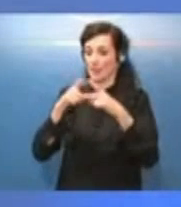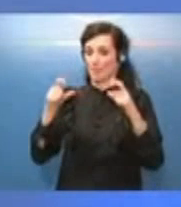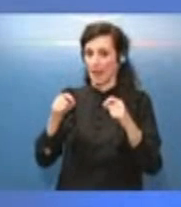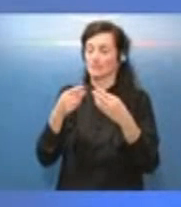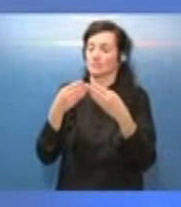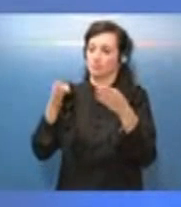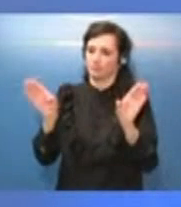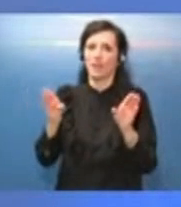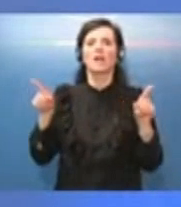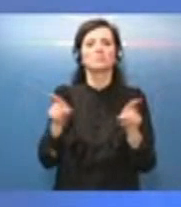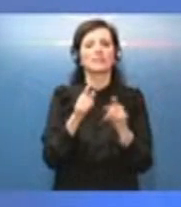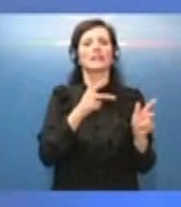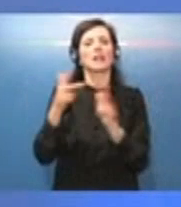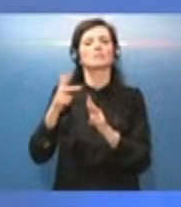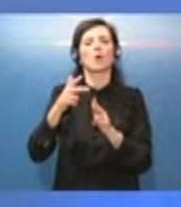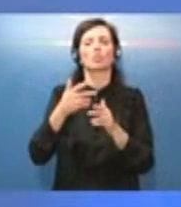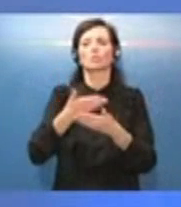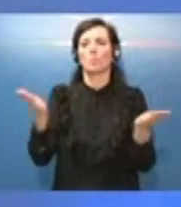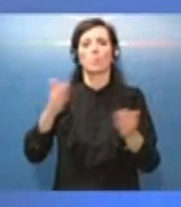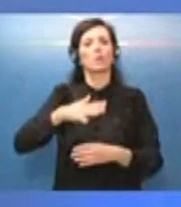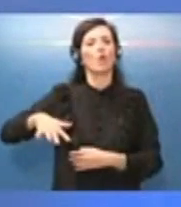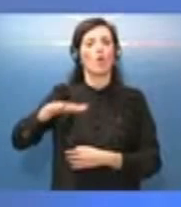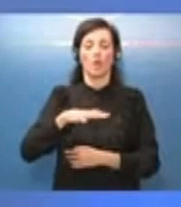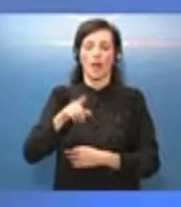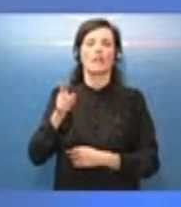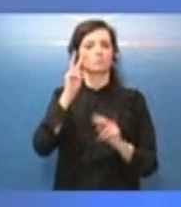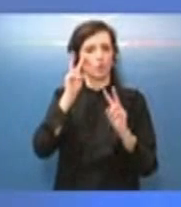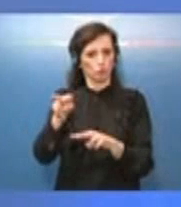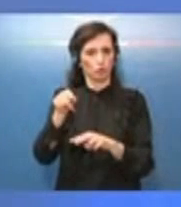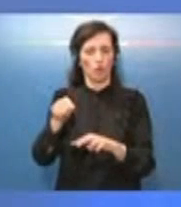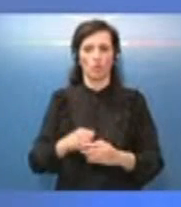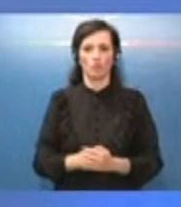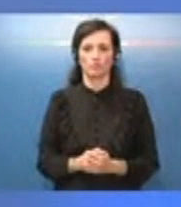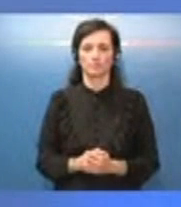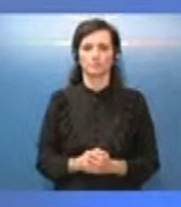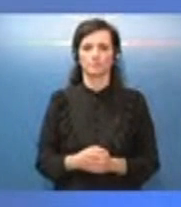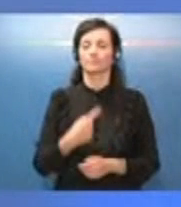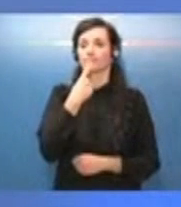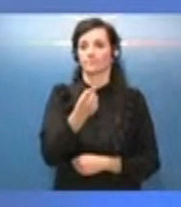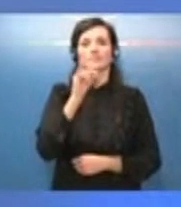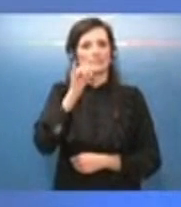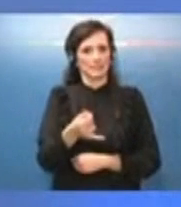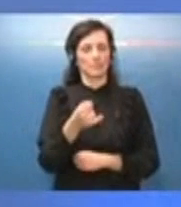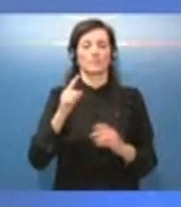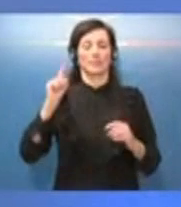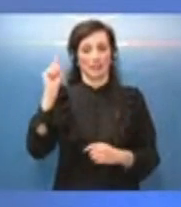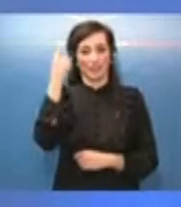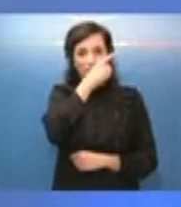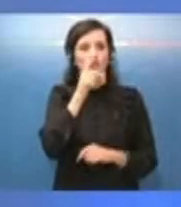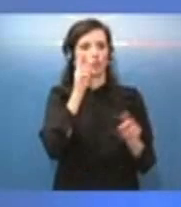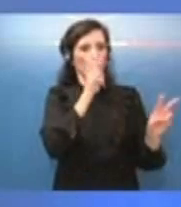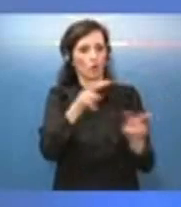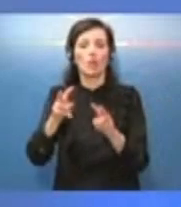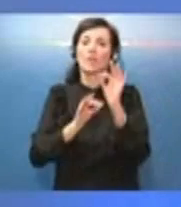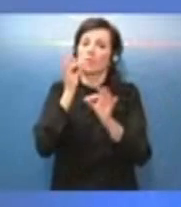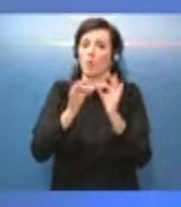locale. Si era detto che appunto era difficile controllare, beh bisogna fare uno sforzo in più e fare